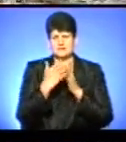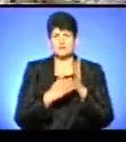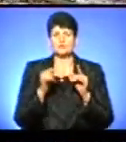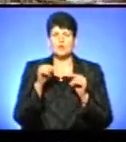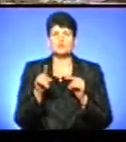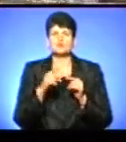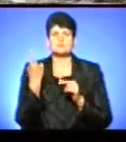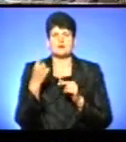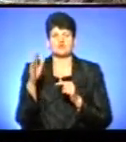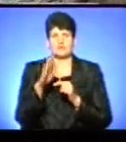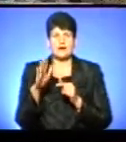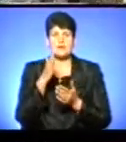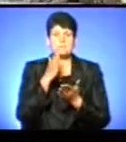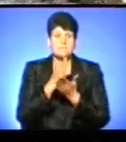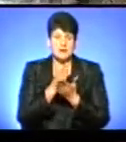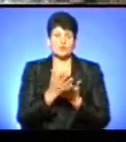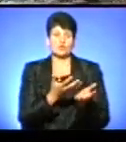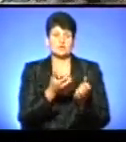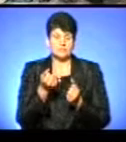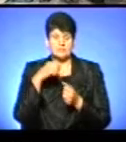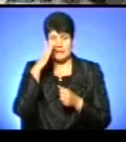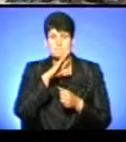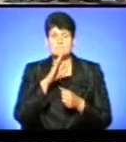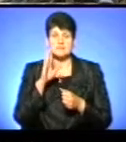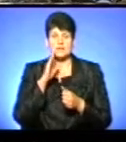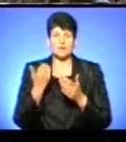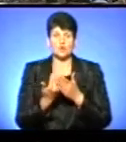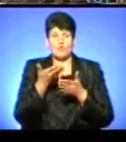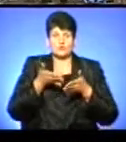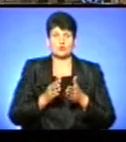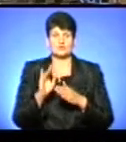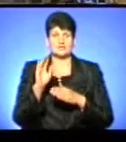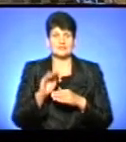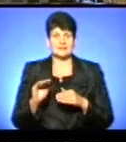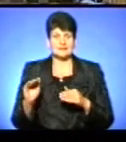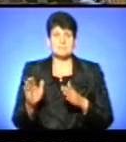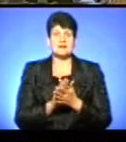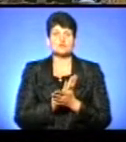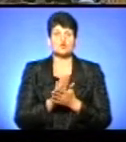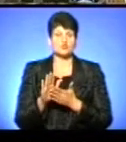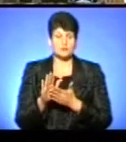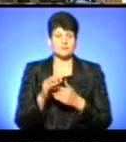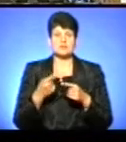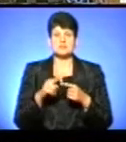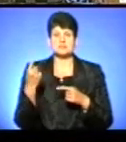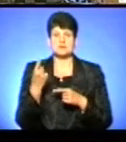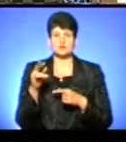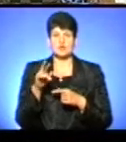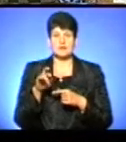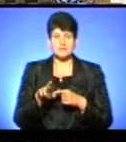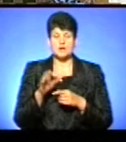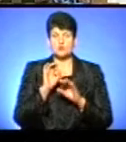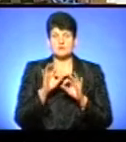з 1 вересня мали б отримувати батьки новонароджених при випусті з роддома безкоштовно. Про це на початку липня розповіли в Міністерстві